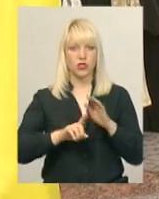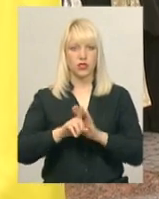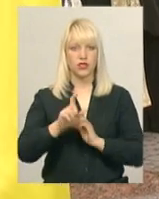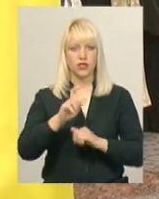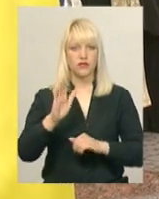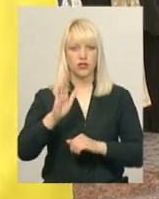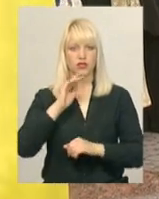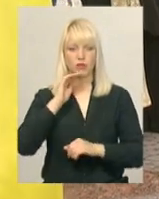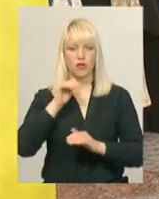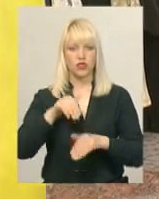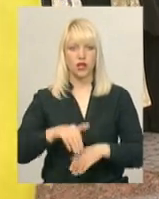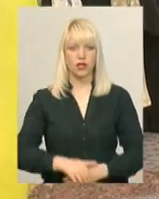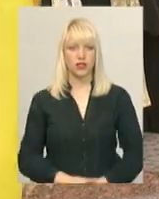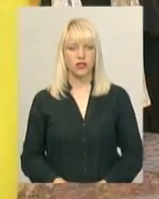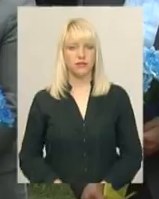мовчання.